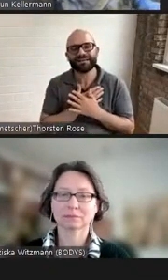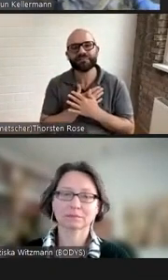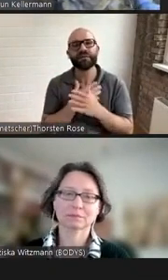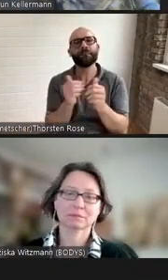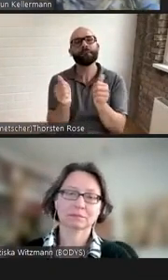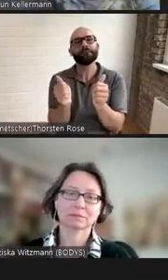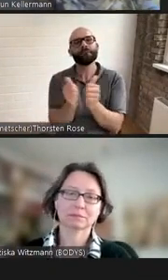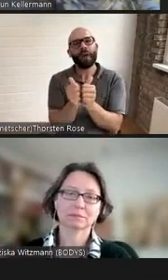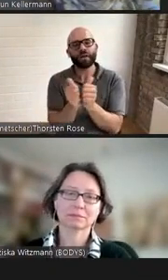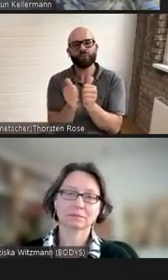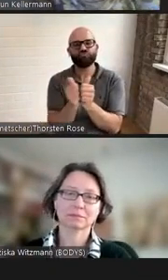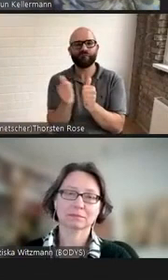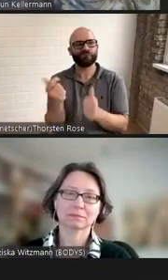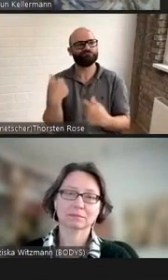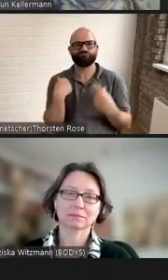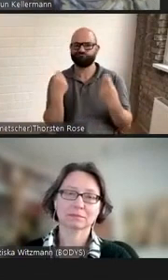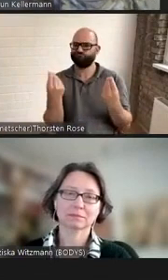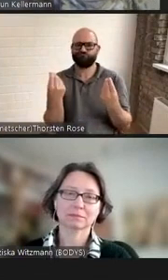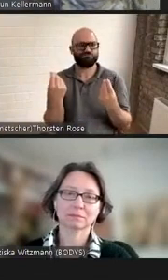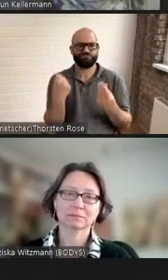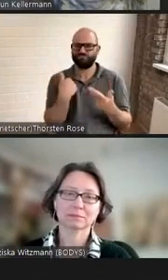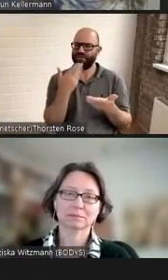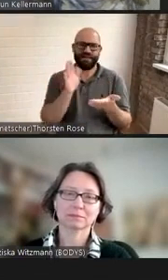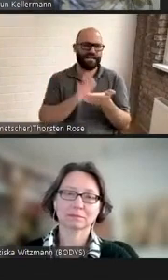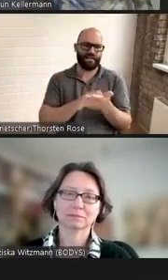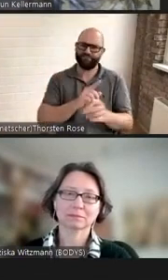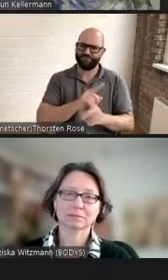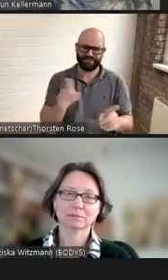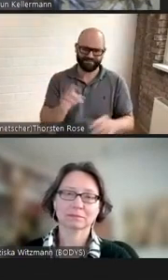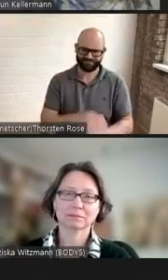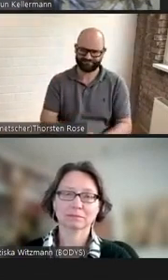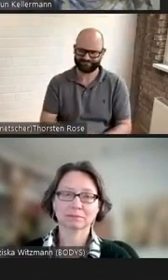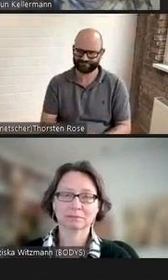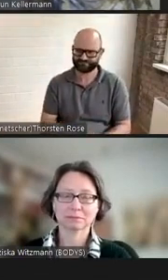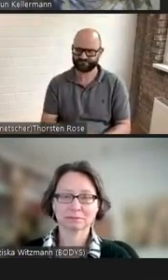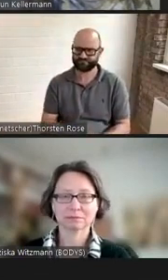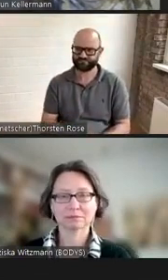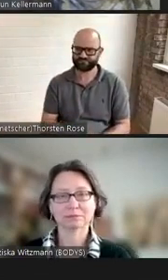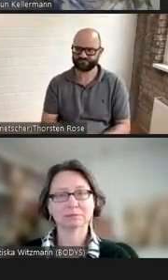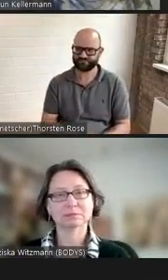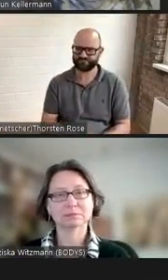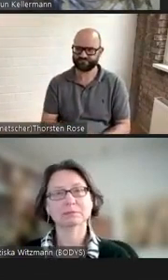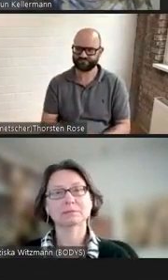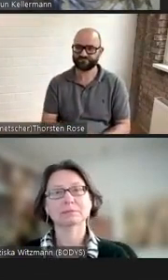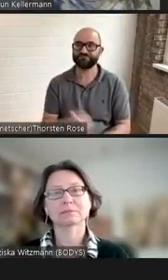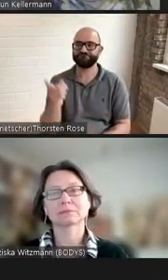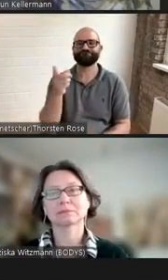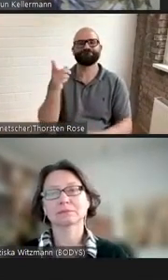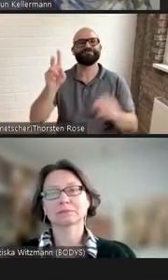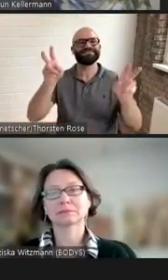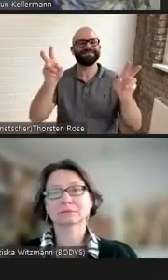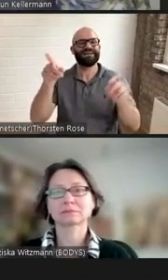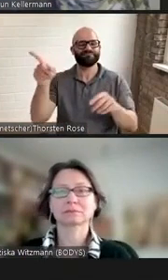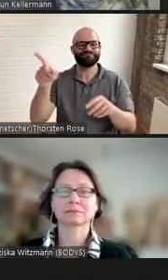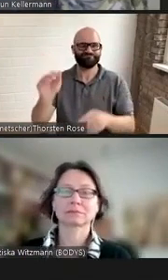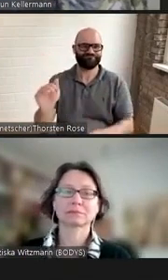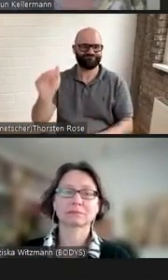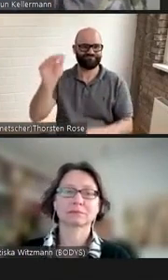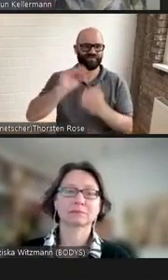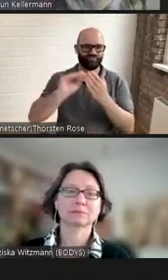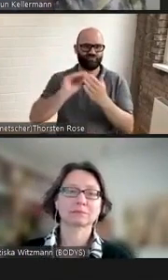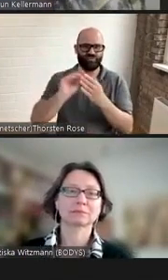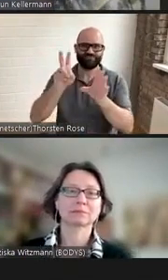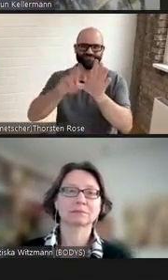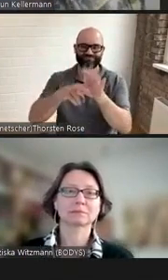geeignet zu sein. Ich zitiere erneut, Friedemann ist jetzt in der Schule, es kam die